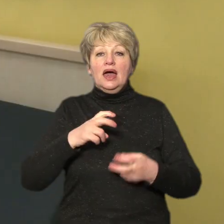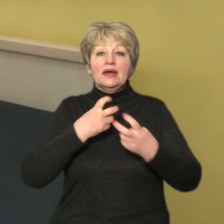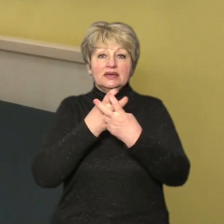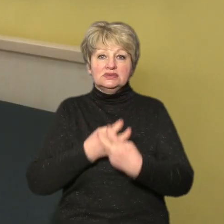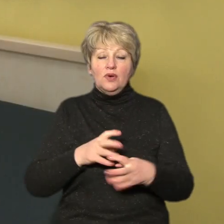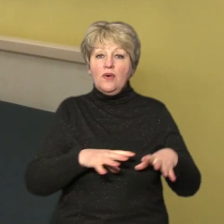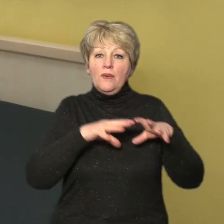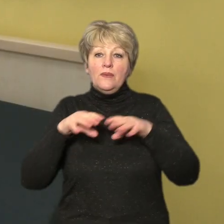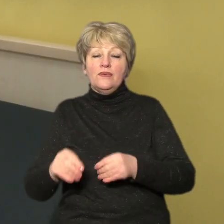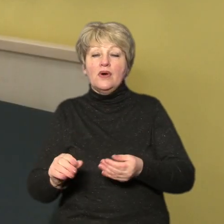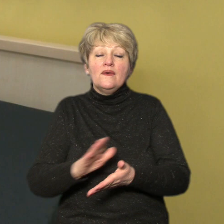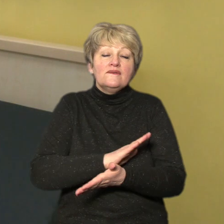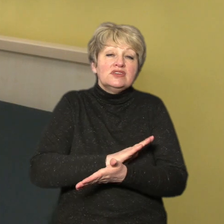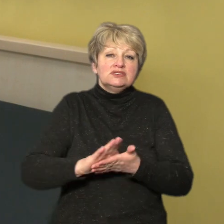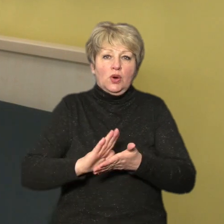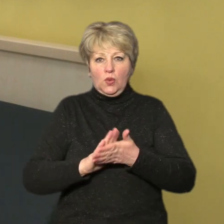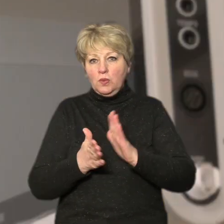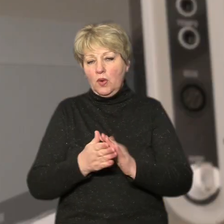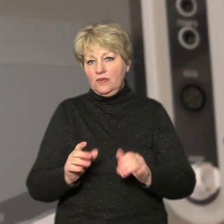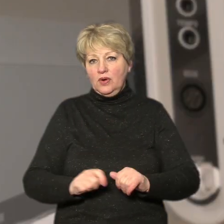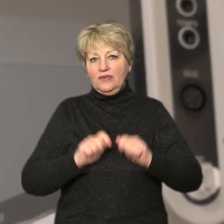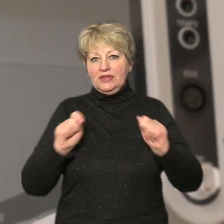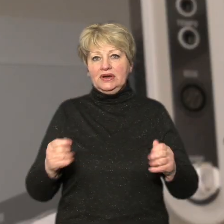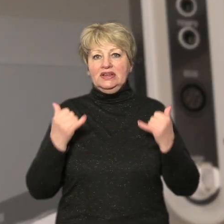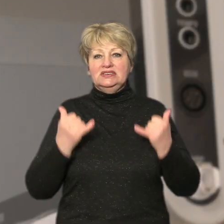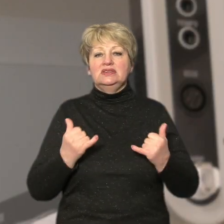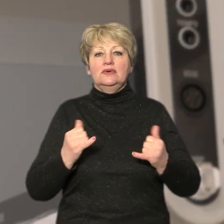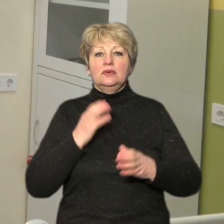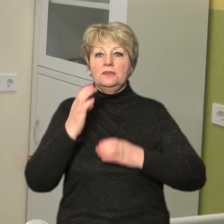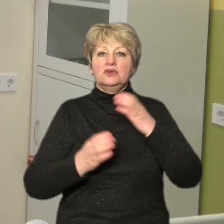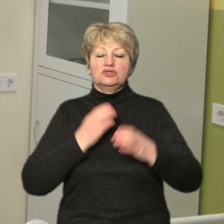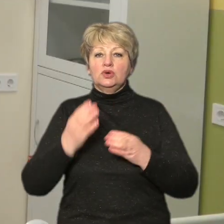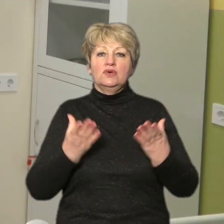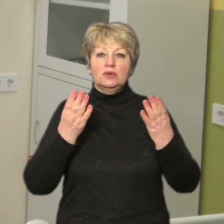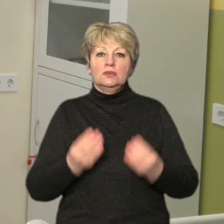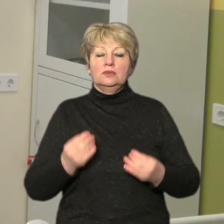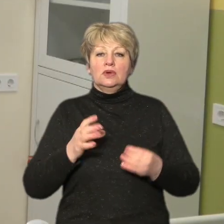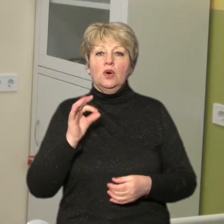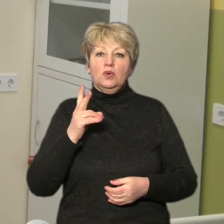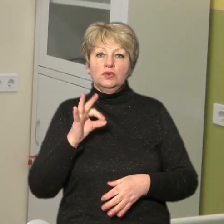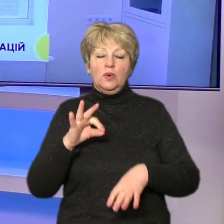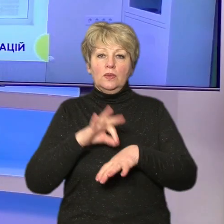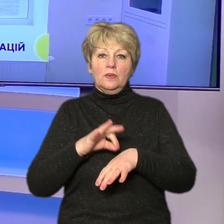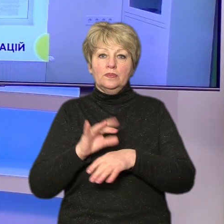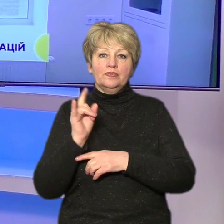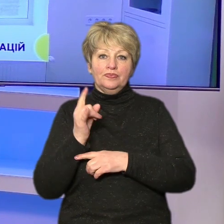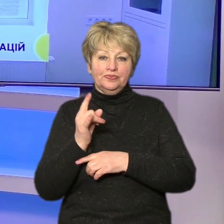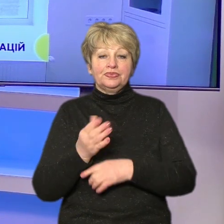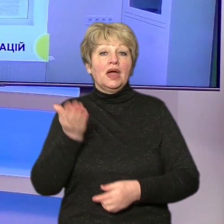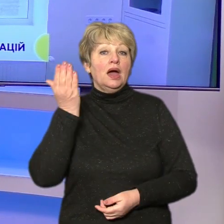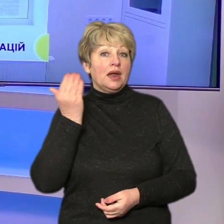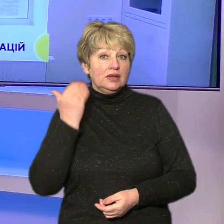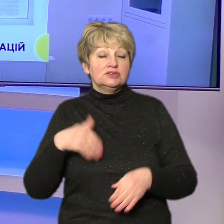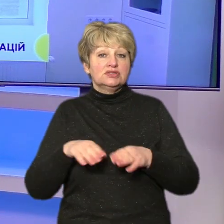максимально стерильних умовах, відкрили сьогодні Міжнародний день онкохворої дитини. В Центрі дитячої онкології та гематології. Раніше таких